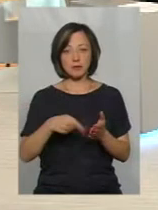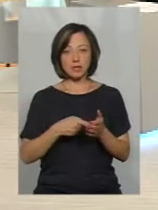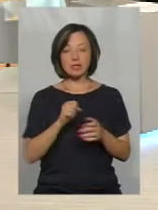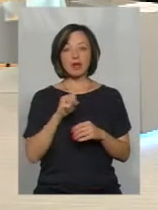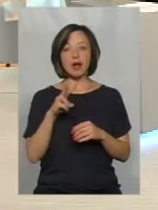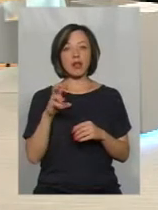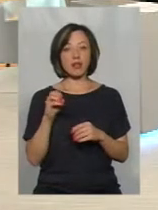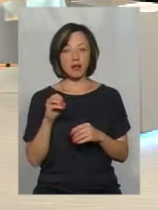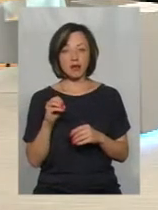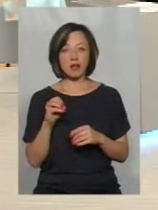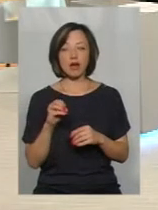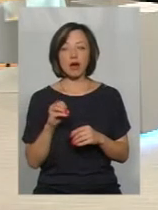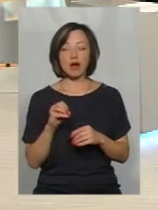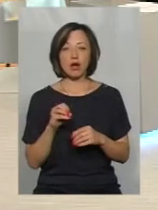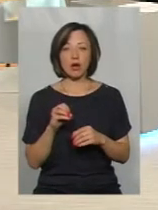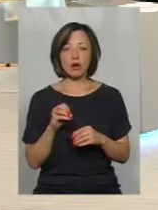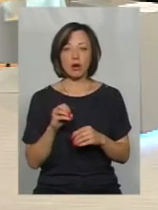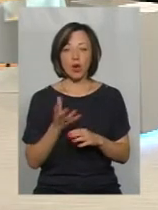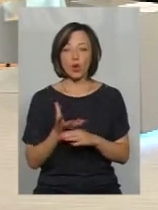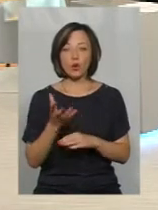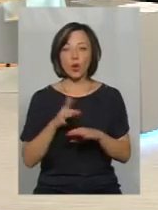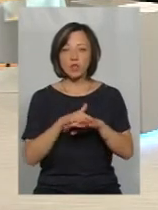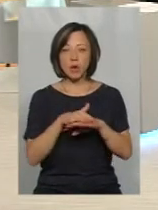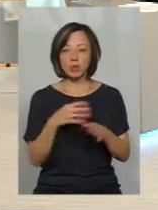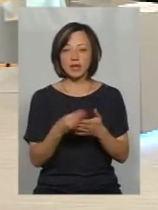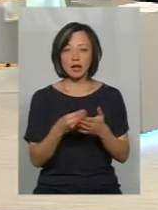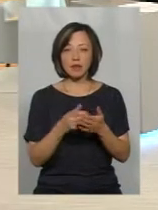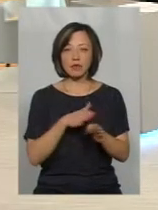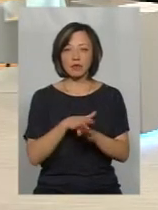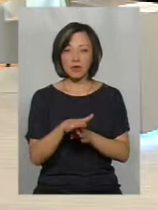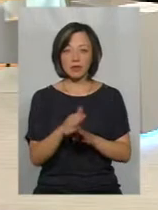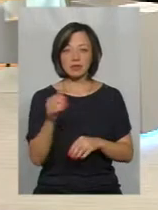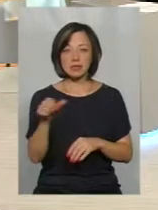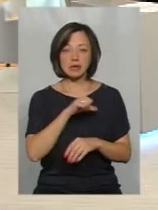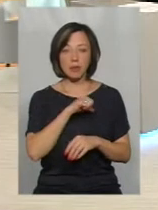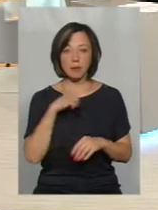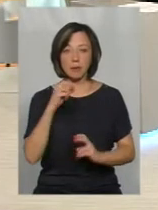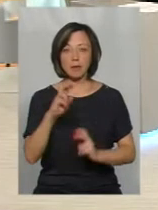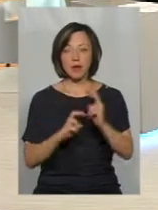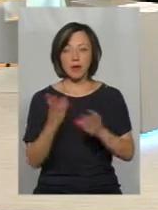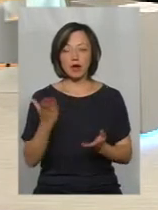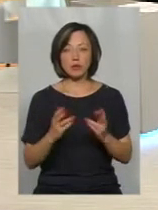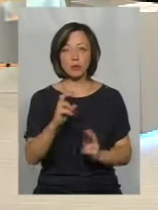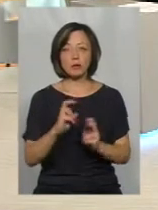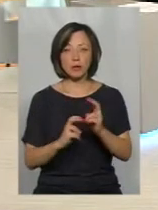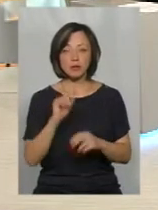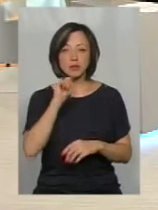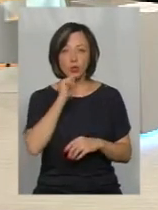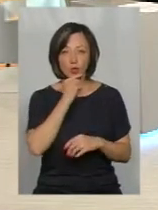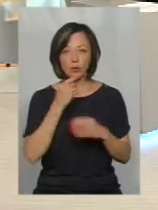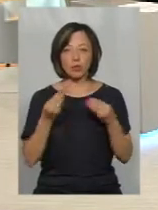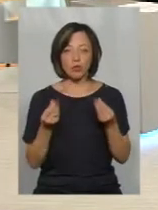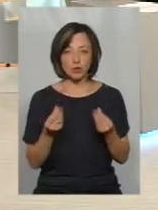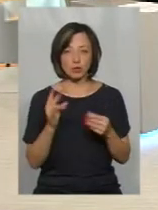розрахунки тарифів, вони відбуваються підприємством. І, відповідно, якщо підприємство зекономить